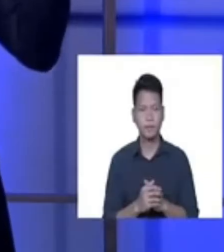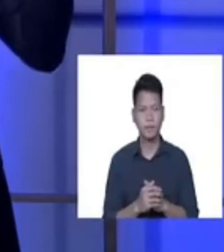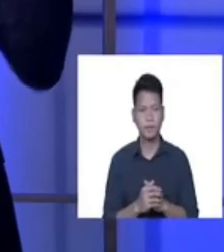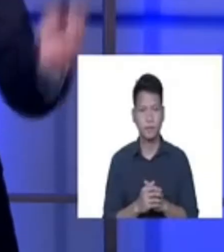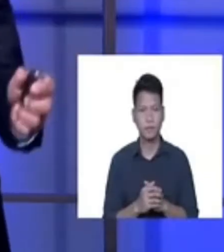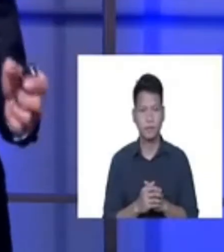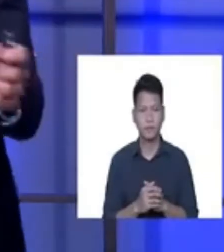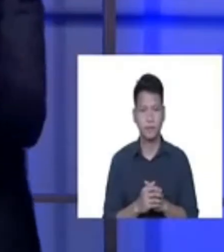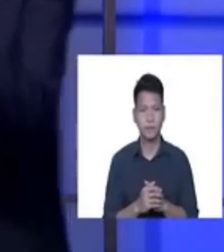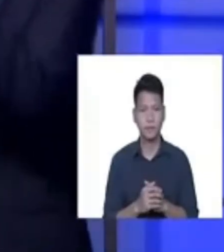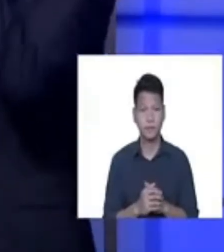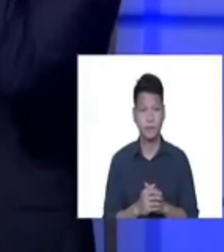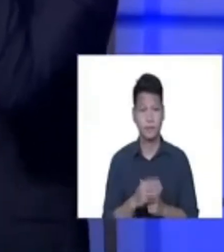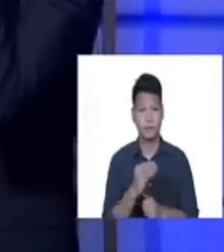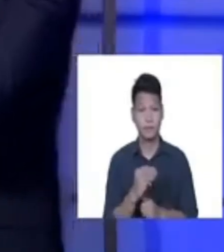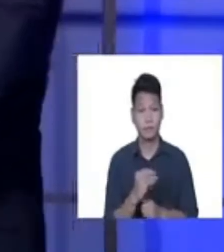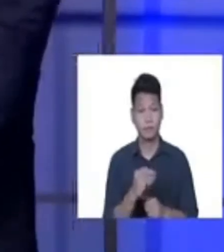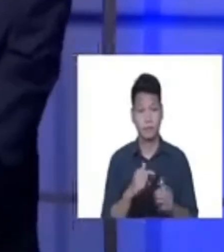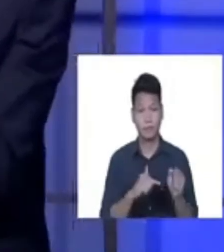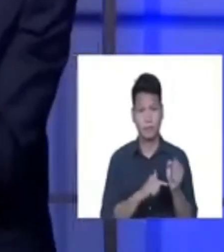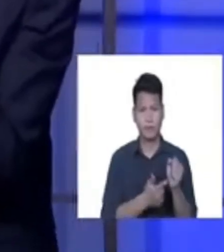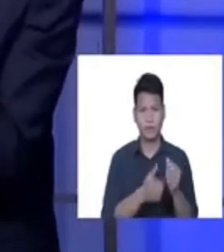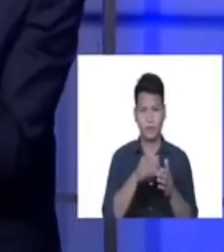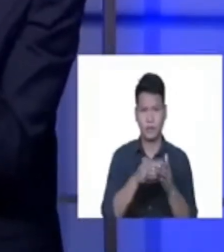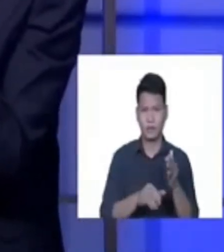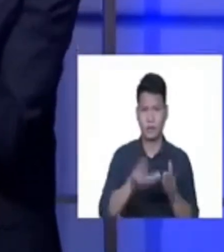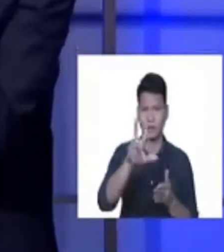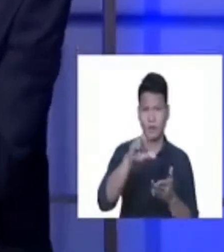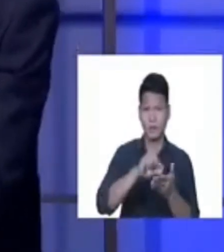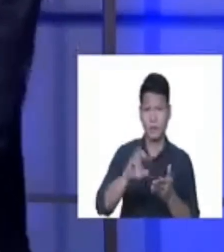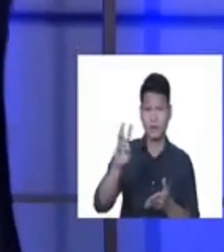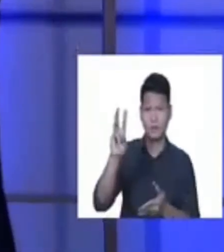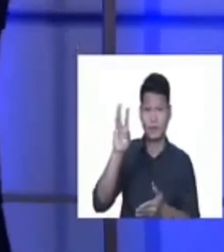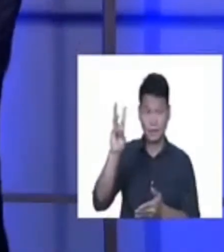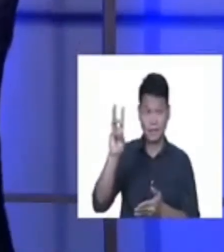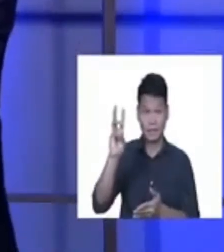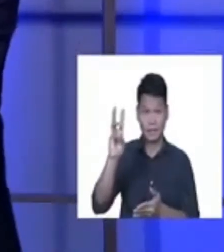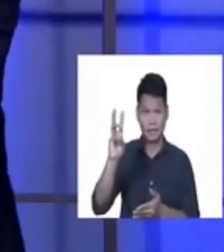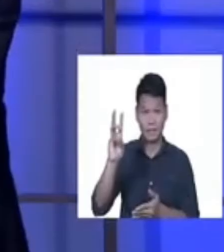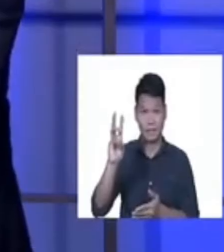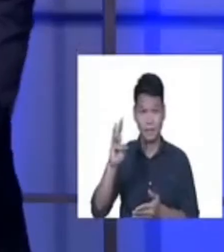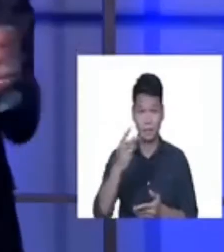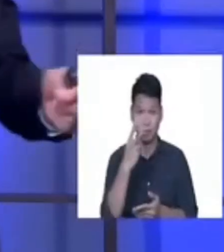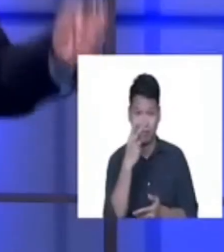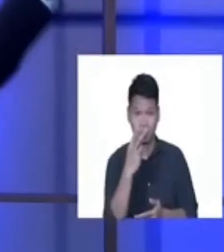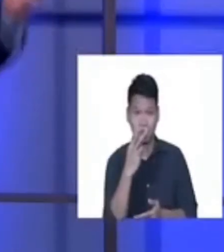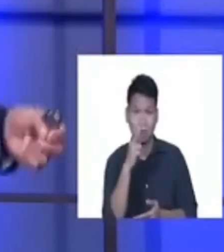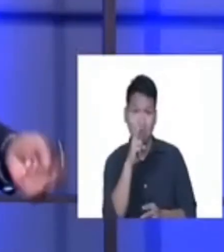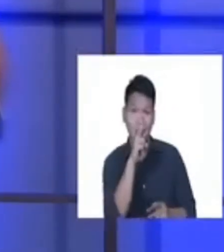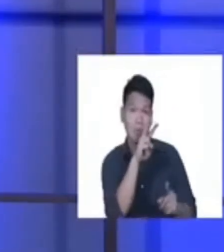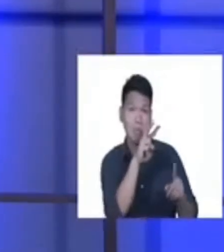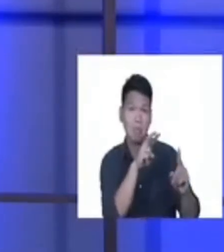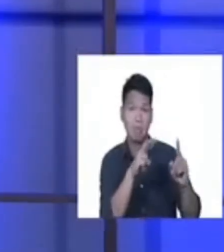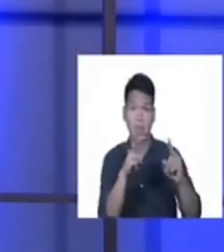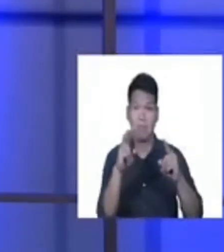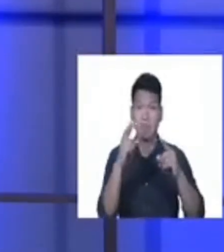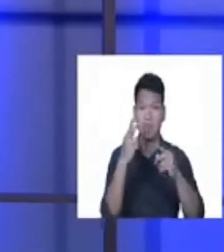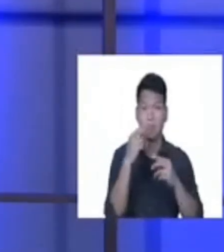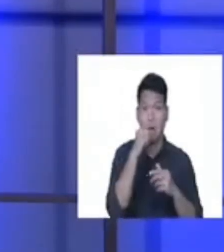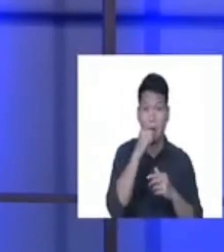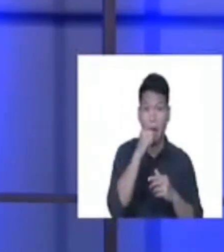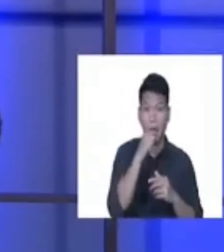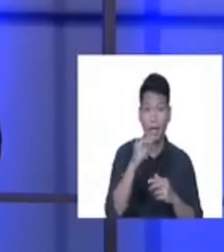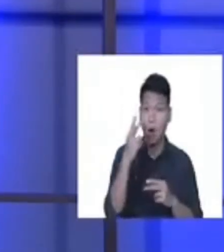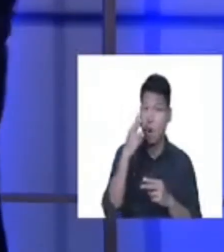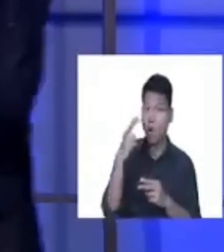panahon na ang babae ay kanyang nakita, when he sowed the tree, that it was good for food,